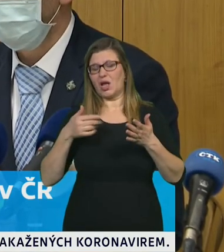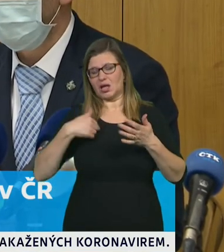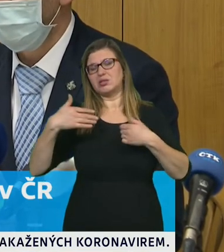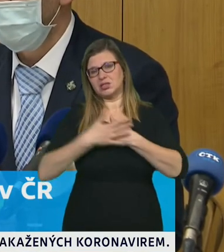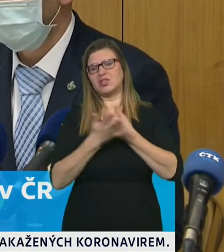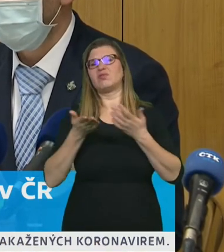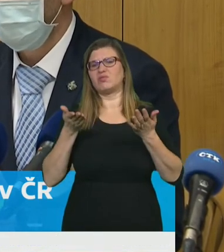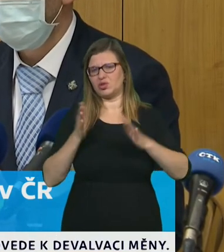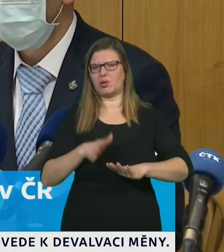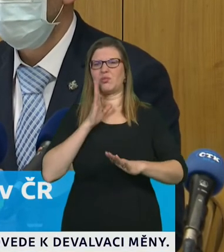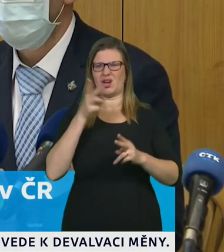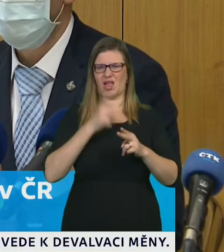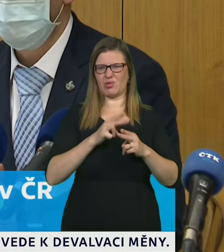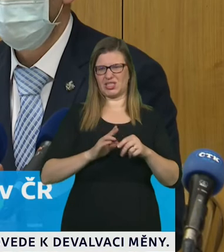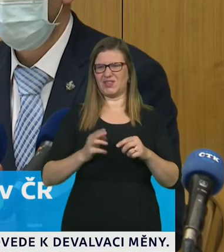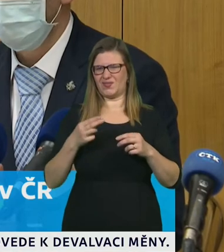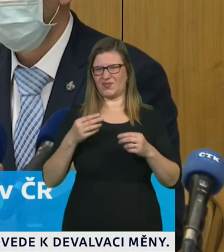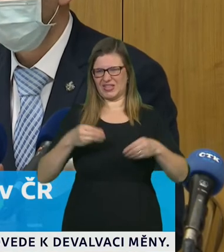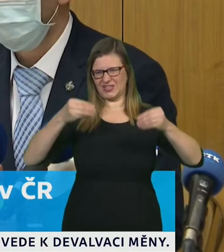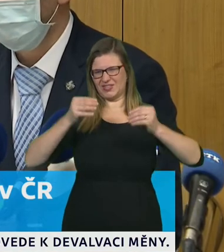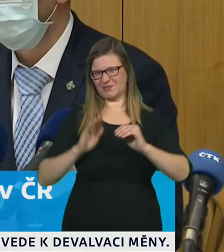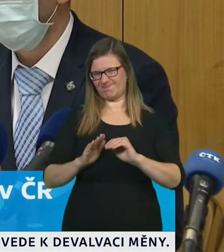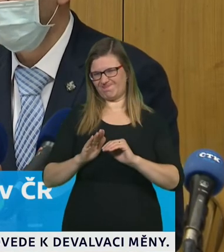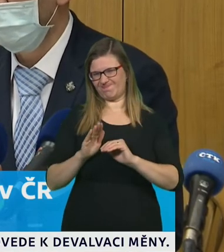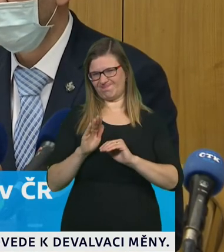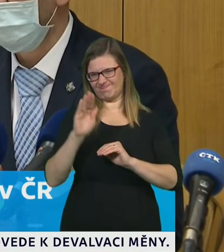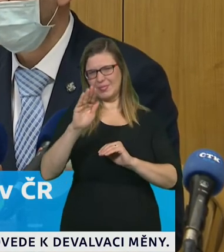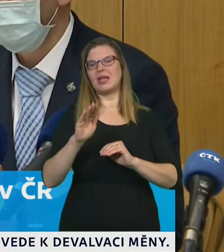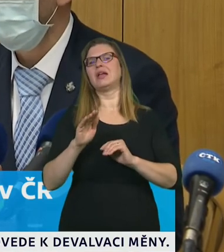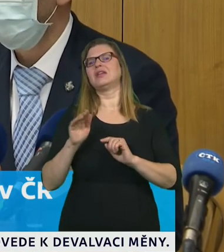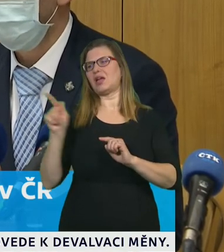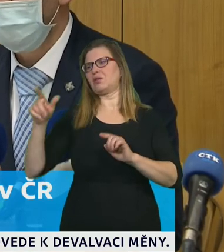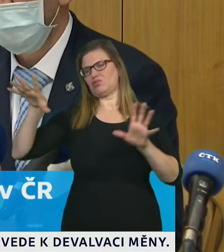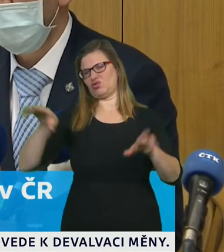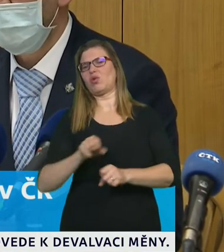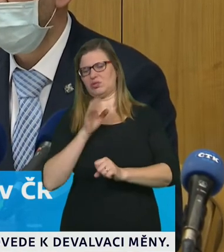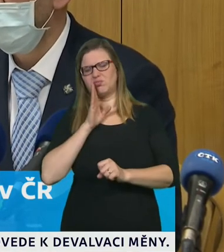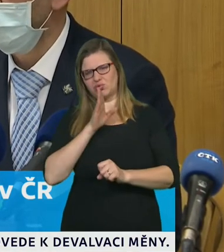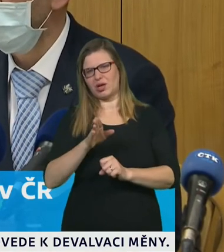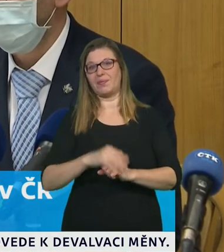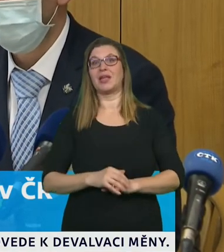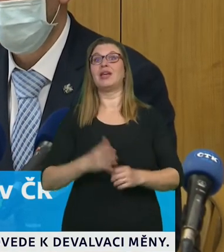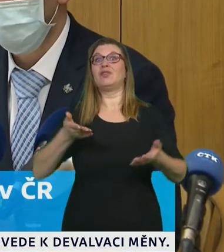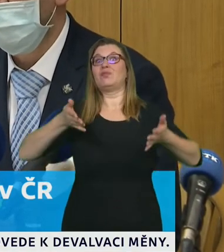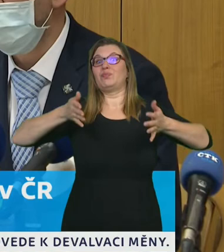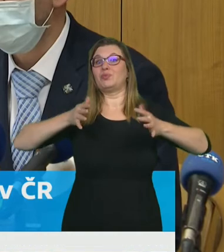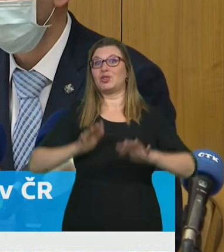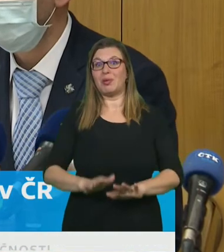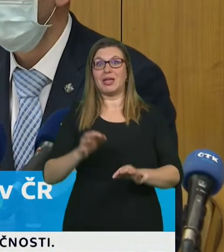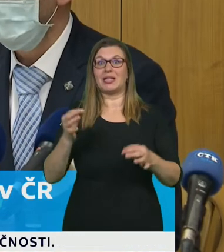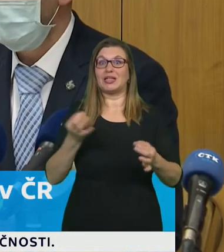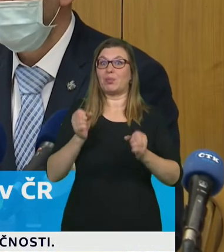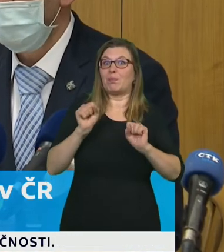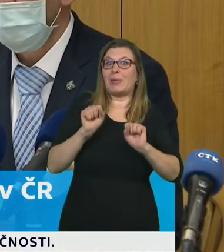nárůstu ve chvíli kdyby se stalo něco co tento nárůst zastaví dopředu říkám že si to nyní moc neumím uvědomit